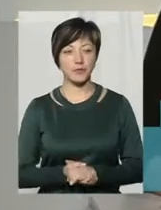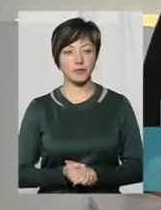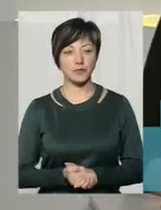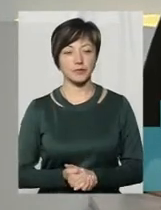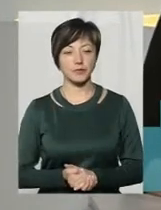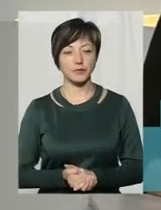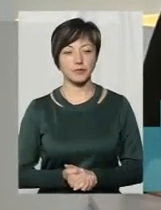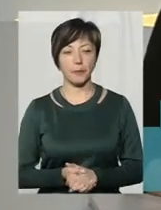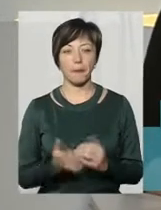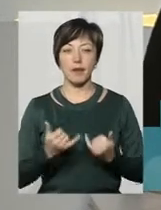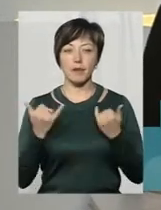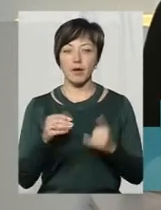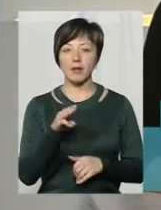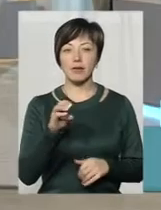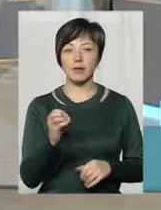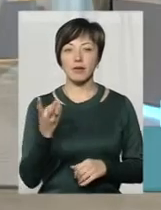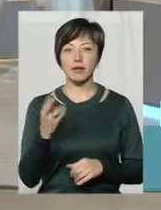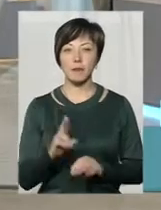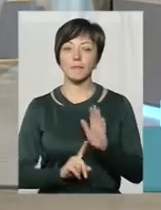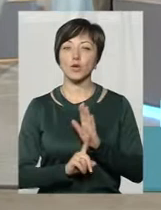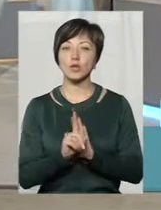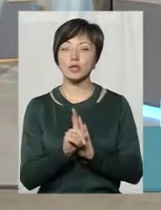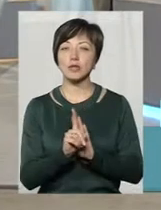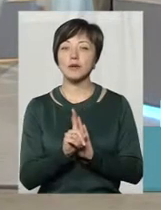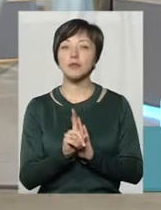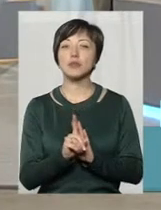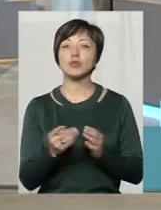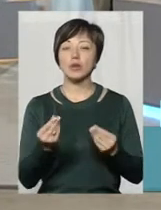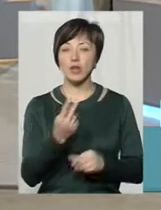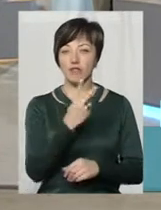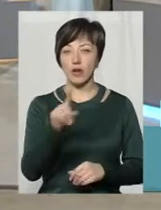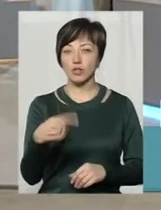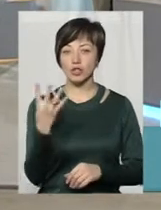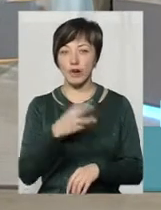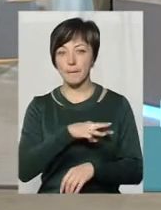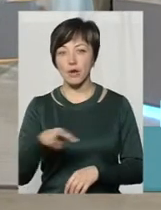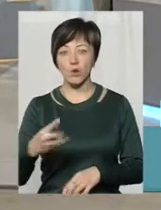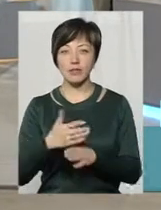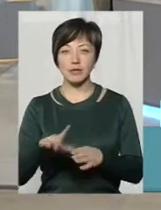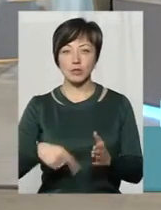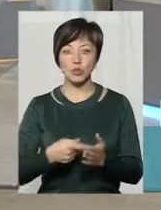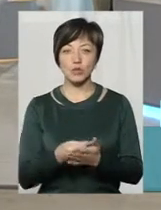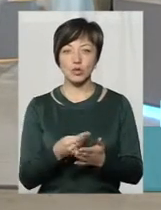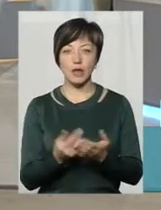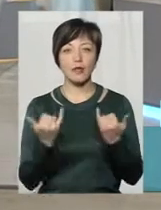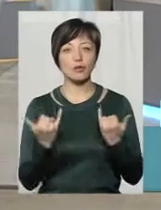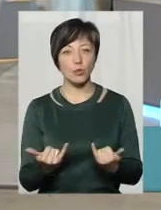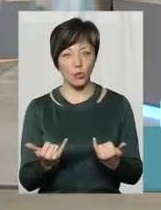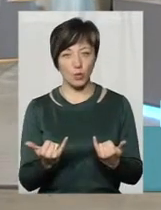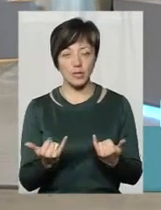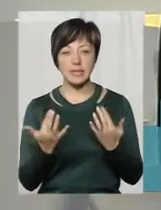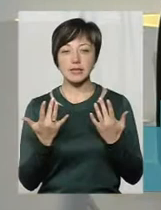Пані Тетяно, почнімо з коштів. От почули про 2,4 мільйони виділених з міського бюджету. От на сьогодні